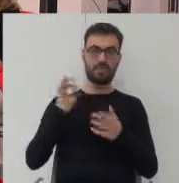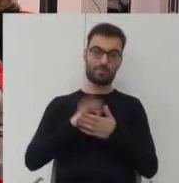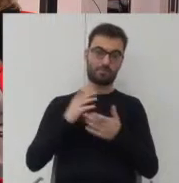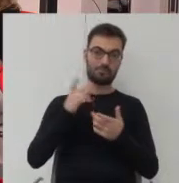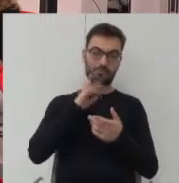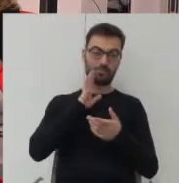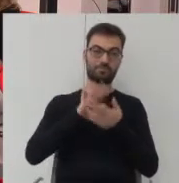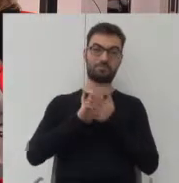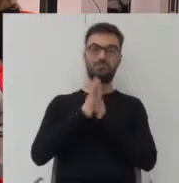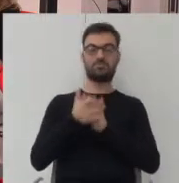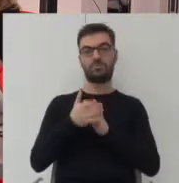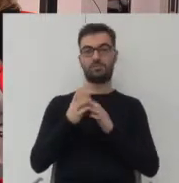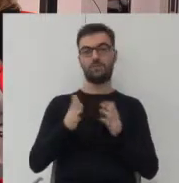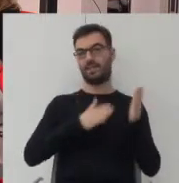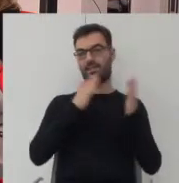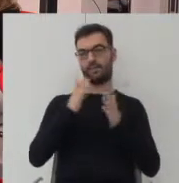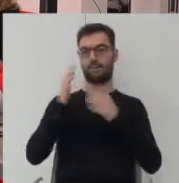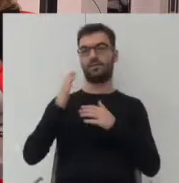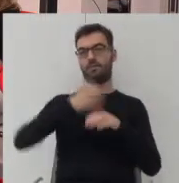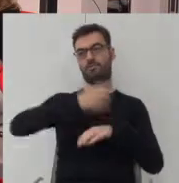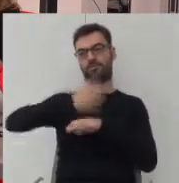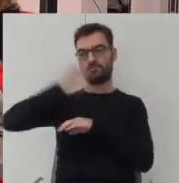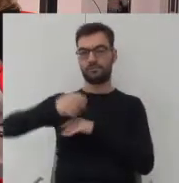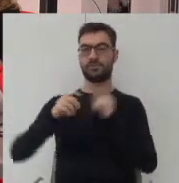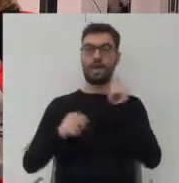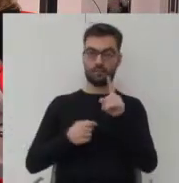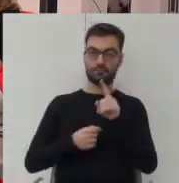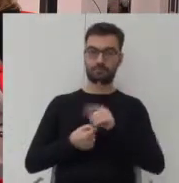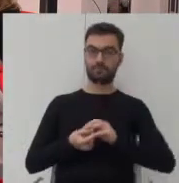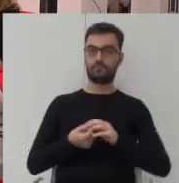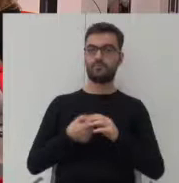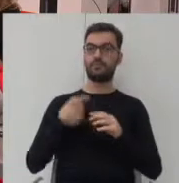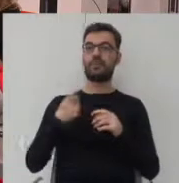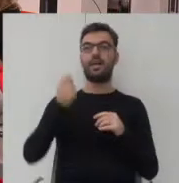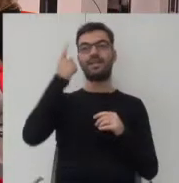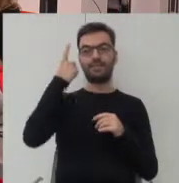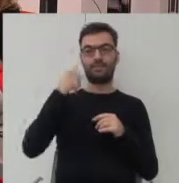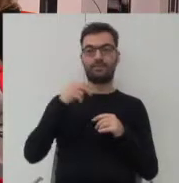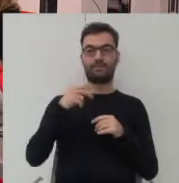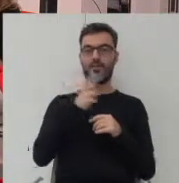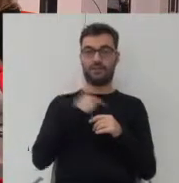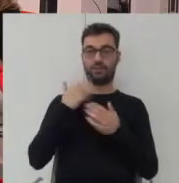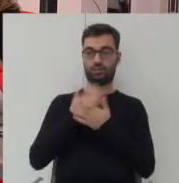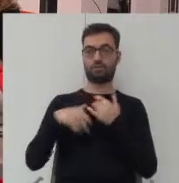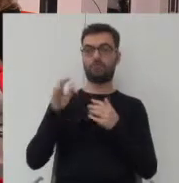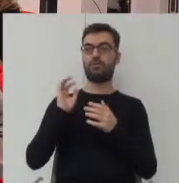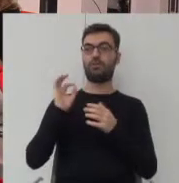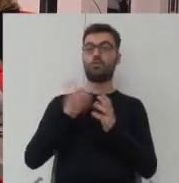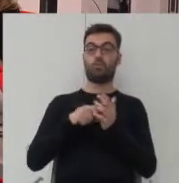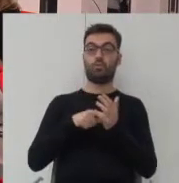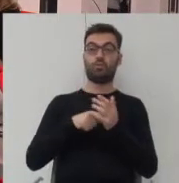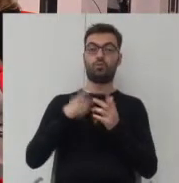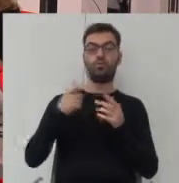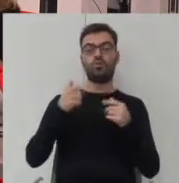kolejną zabudową. Natomiast to, że ta inicjatywa naszej dzielnicy się tam pojawiła, doprowadziła do jakby